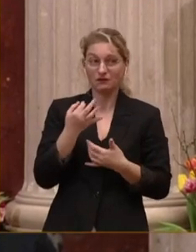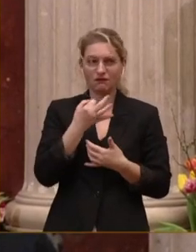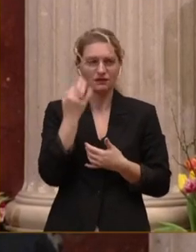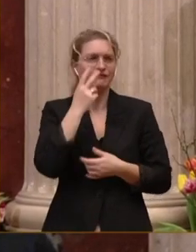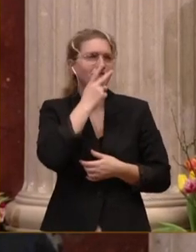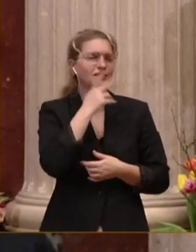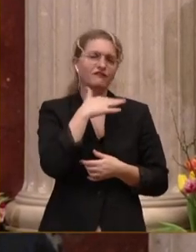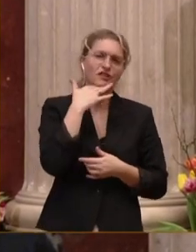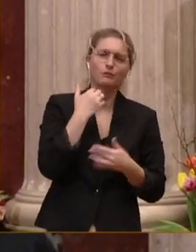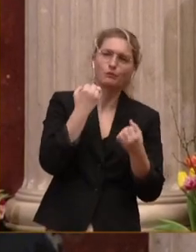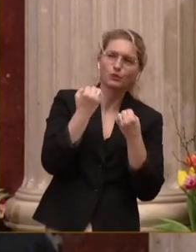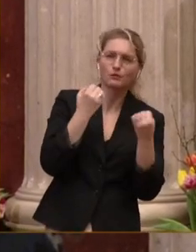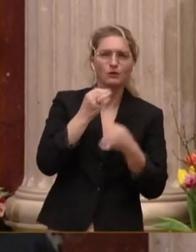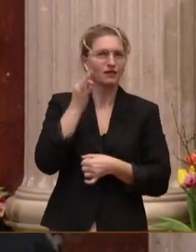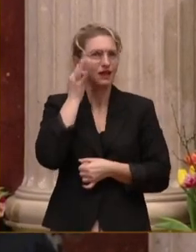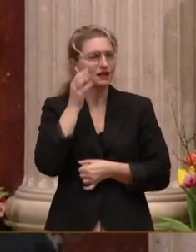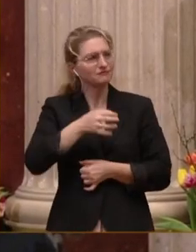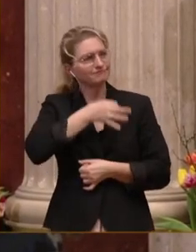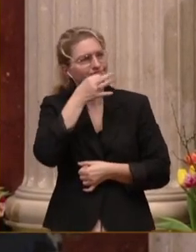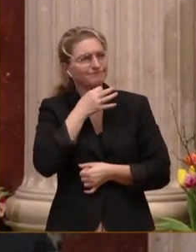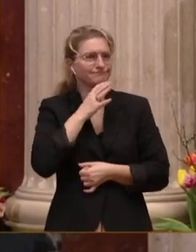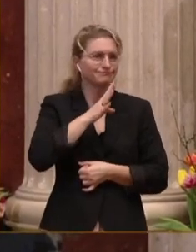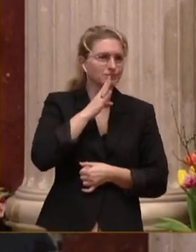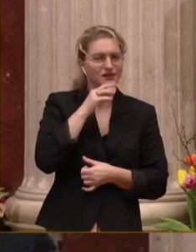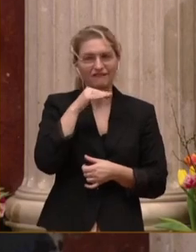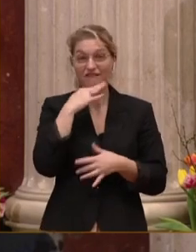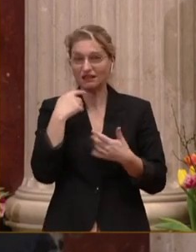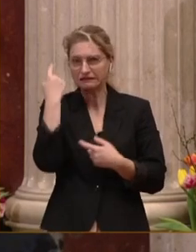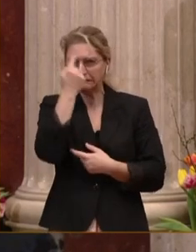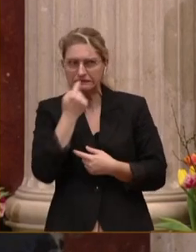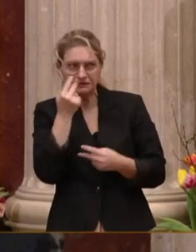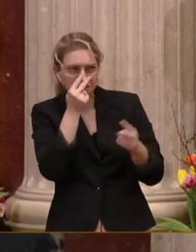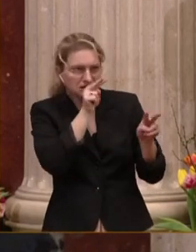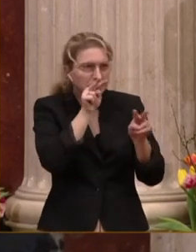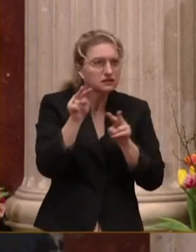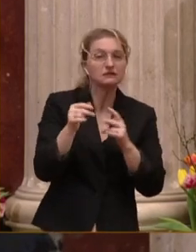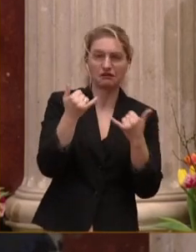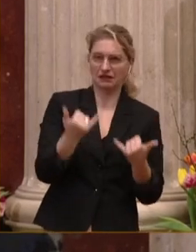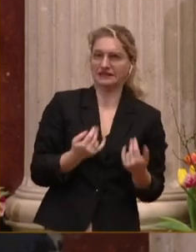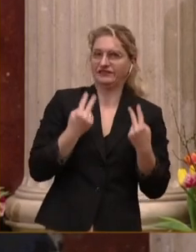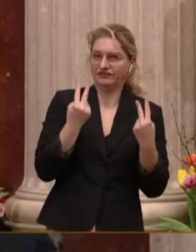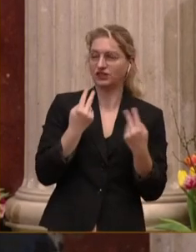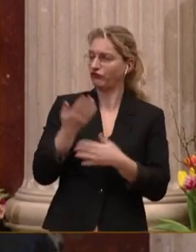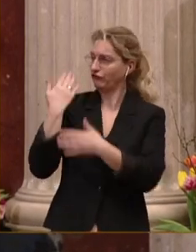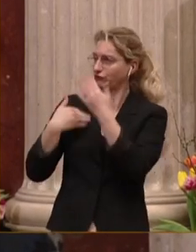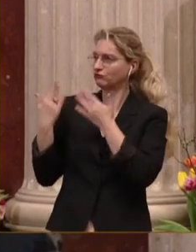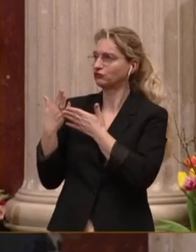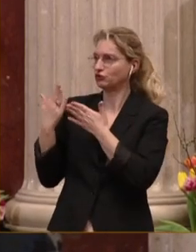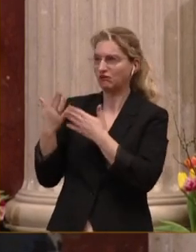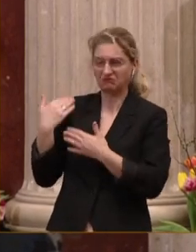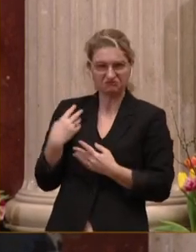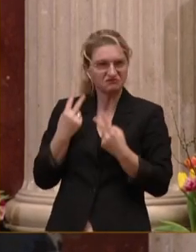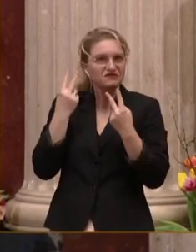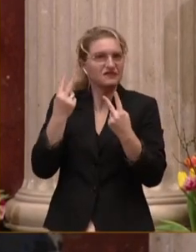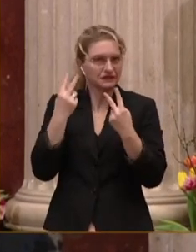Politikerinnen und Politiker. haben viele Gesichter gesehen, die jetzt eine große Rolle spielen, die auch früher eine große Rolle